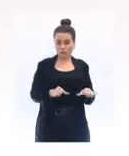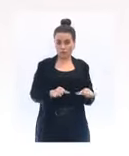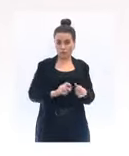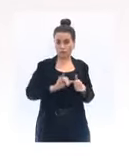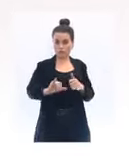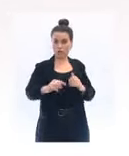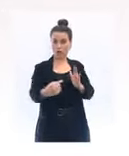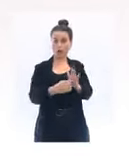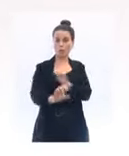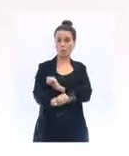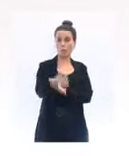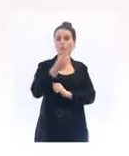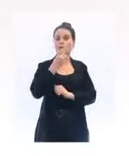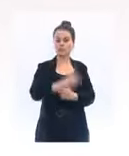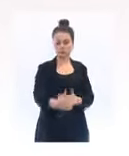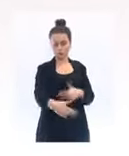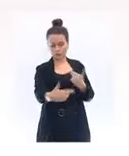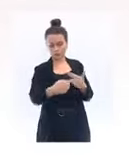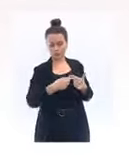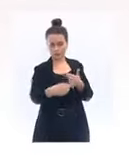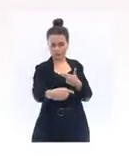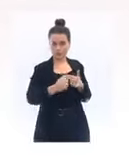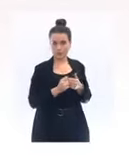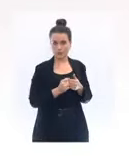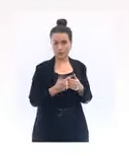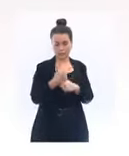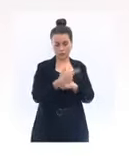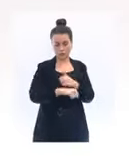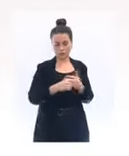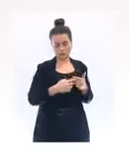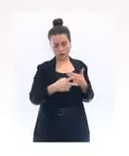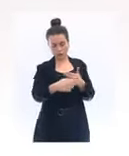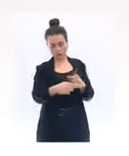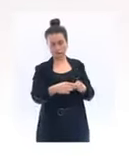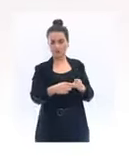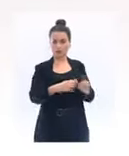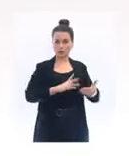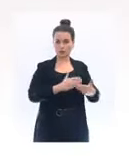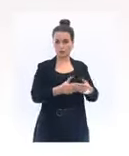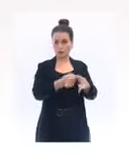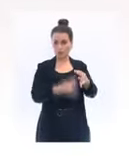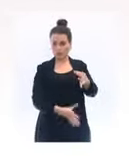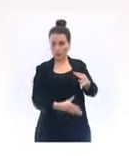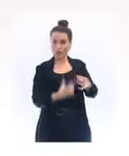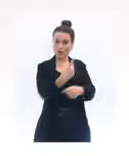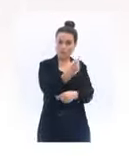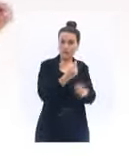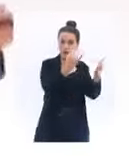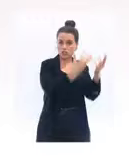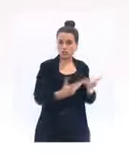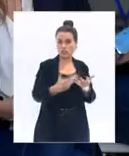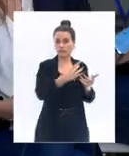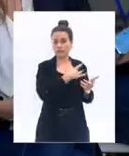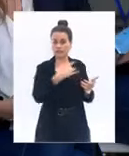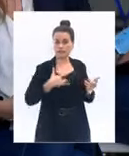décembre. 1er décembre. Et un point d'étape dans 15 jours sur la base de données sanitaires transparentes.